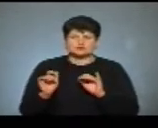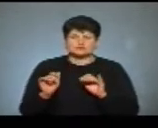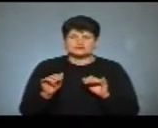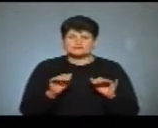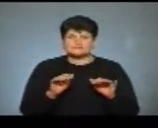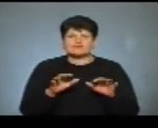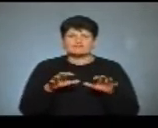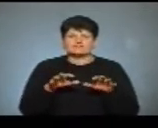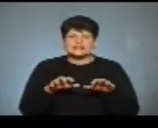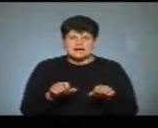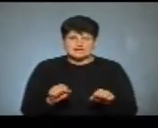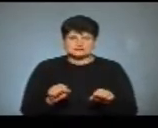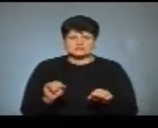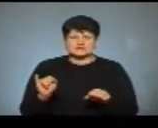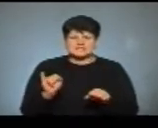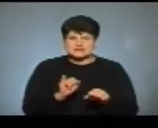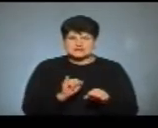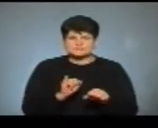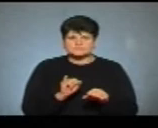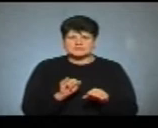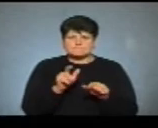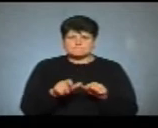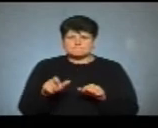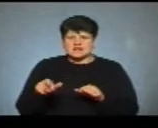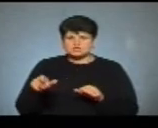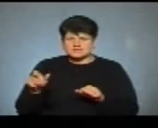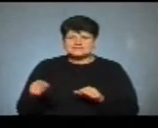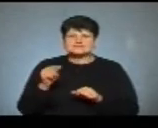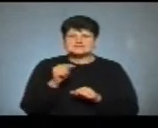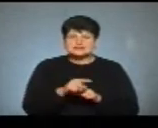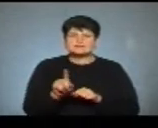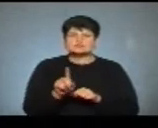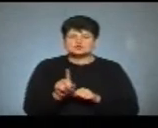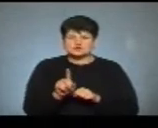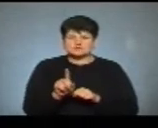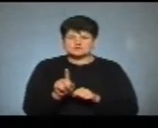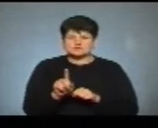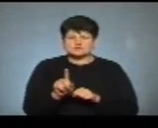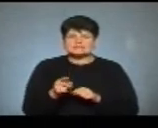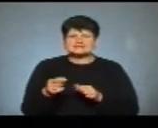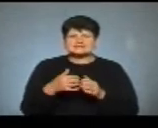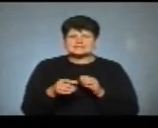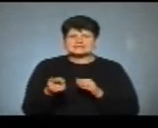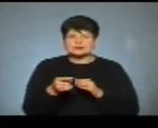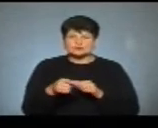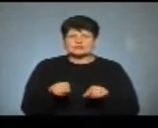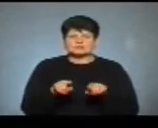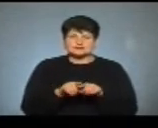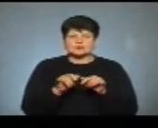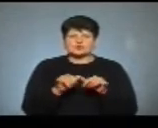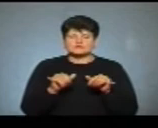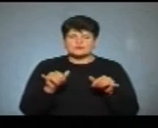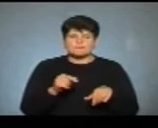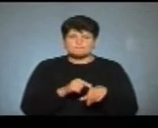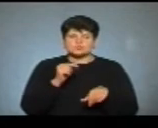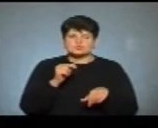влади і мешканців з тим, щоб серед тернополян також розвивалося